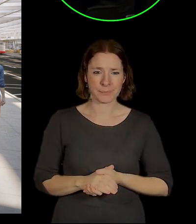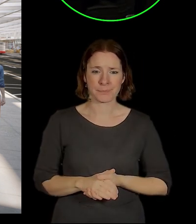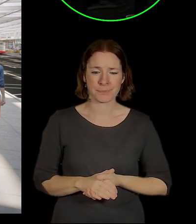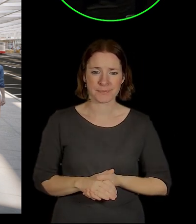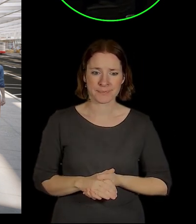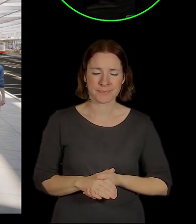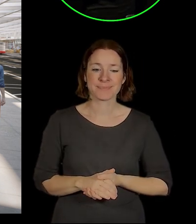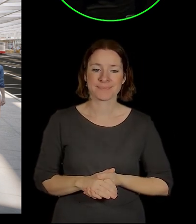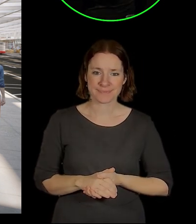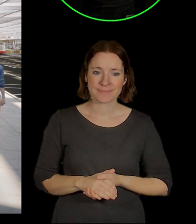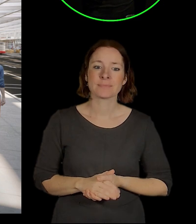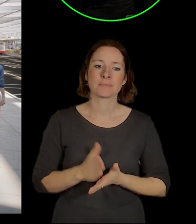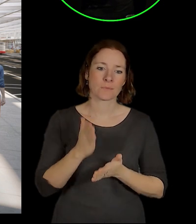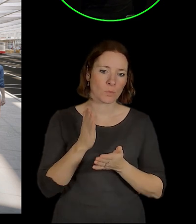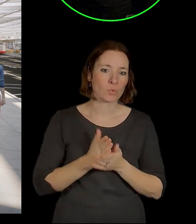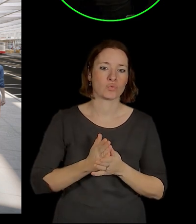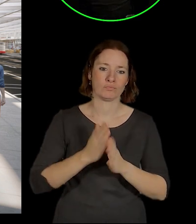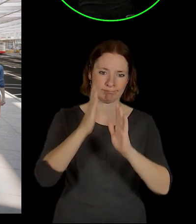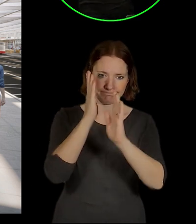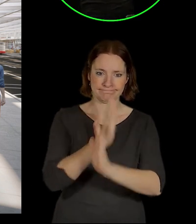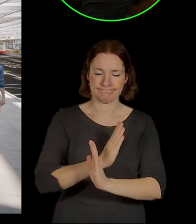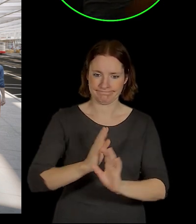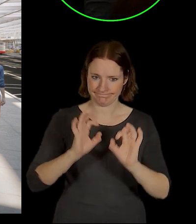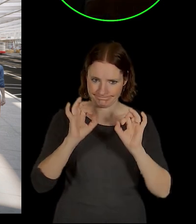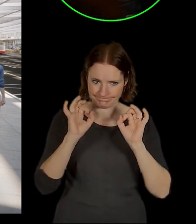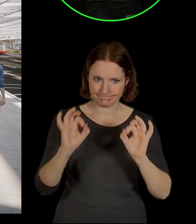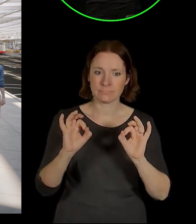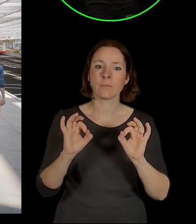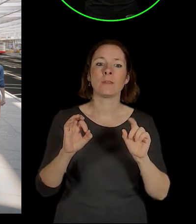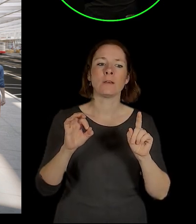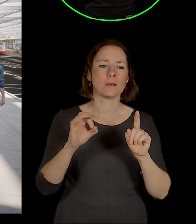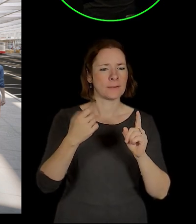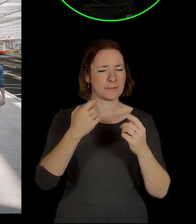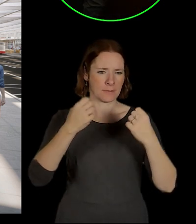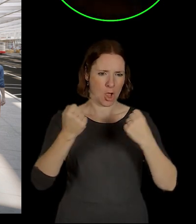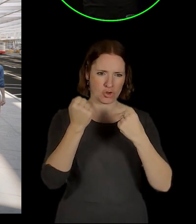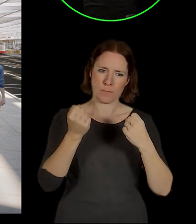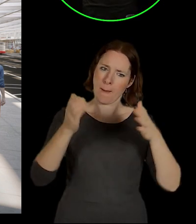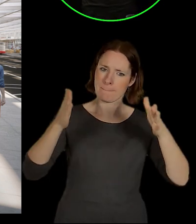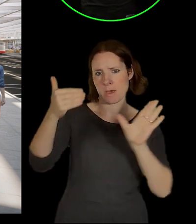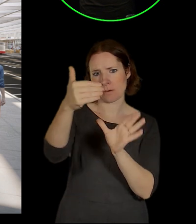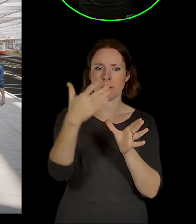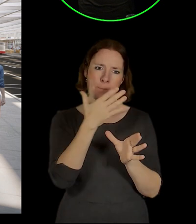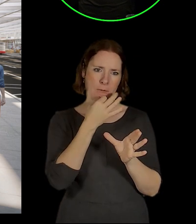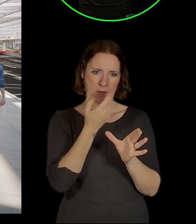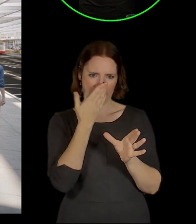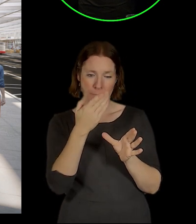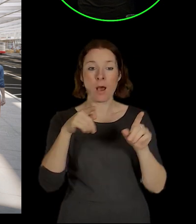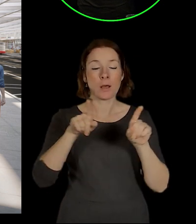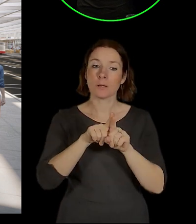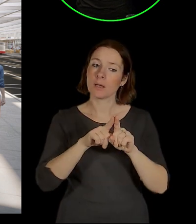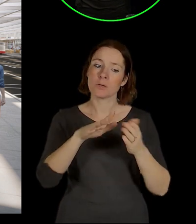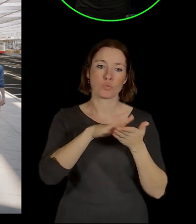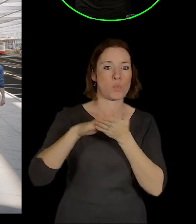Takže jsme začali uvažovat o tom, že vlastně kromě toho fejsu do všech čtyřsvětových strán to bude mít i jednu střechu, že to bude